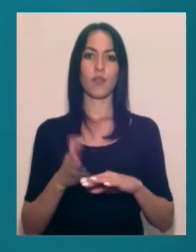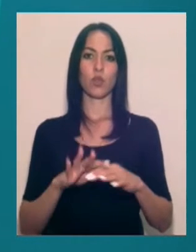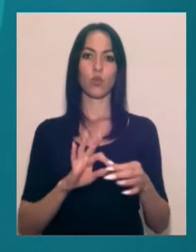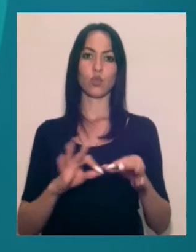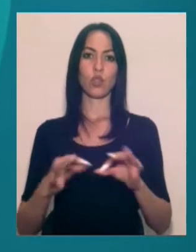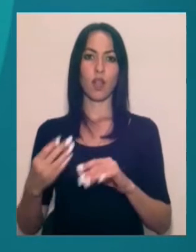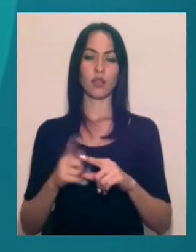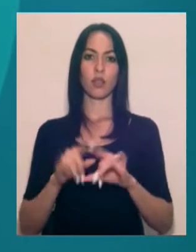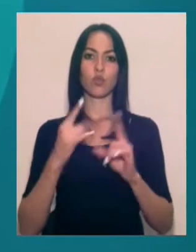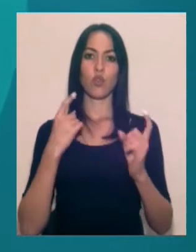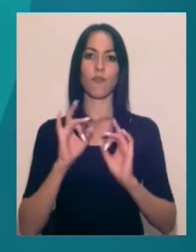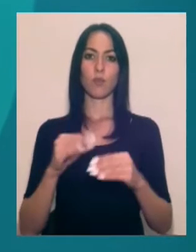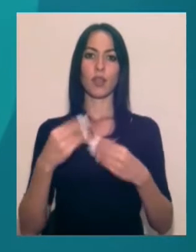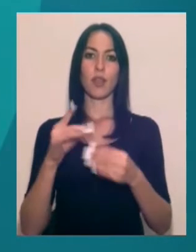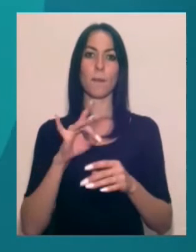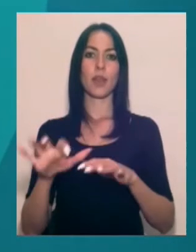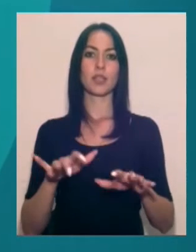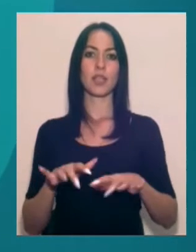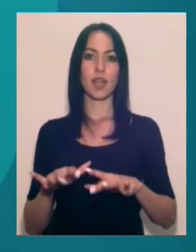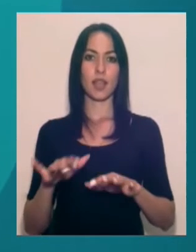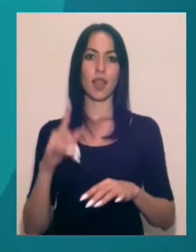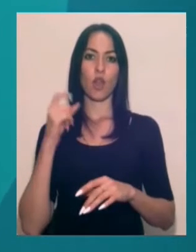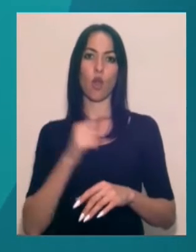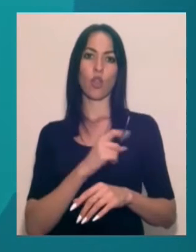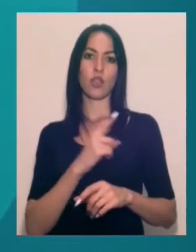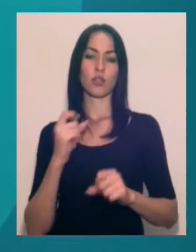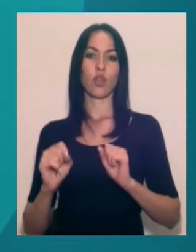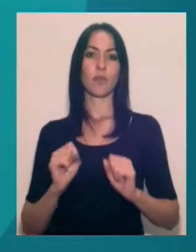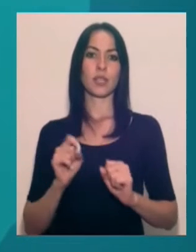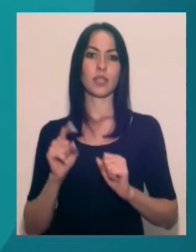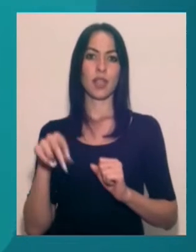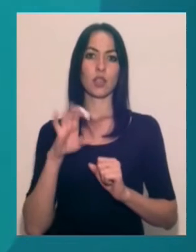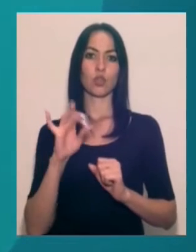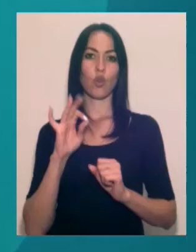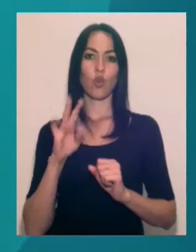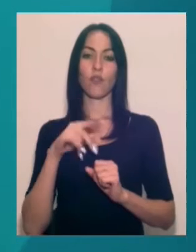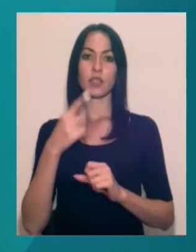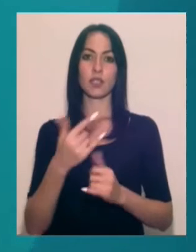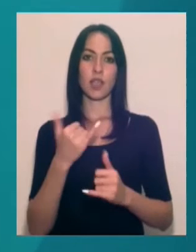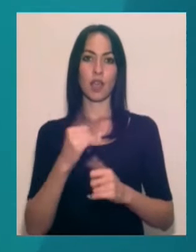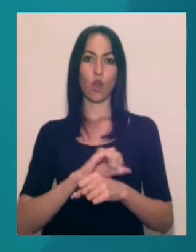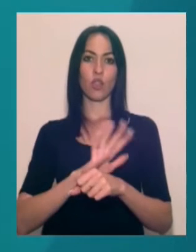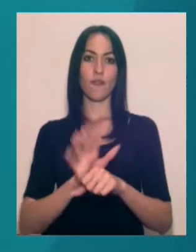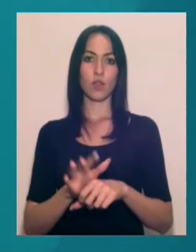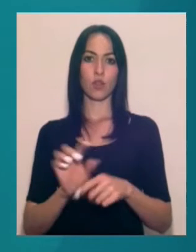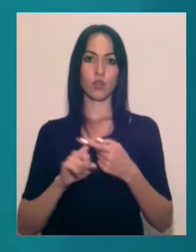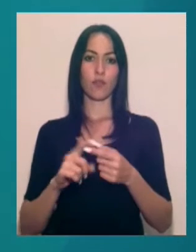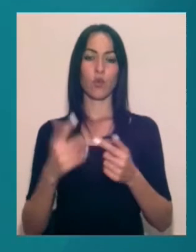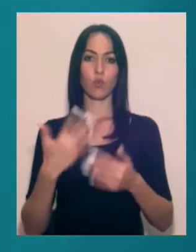інформацію надав прес-секретар Одеської облдержадміністрації Денис Соколов. Він зазначив, наразі коронавірусну інфекцію діагностували у